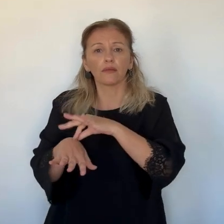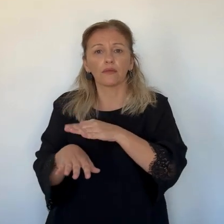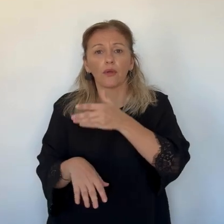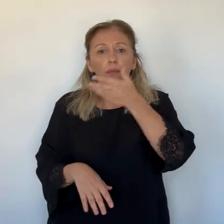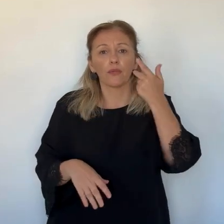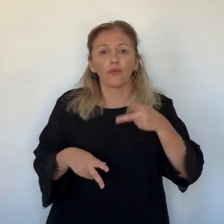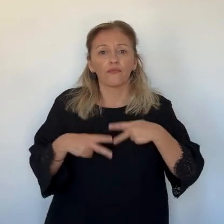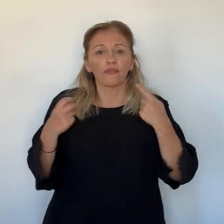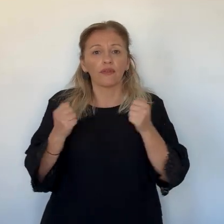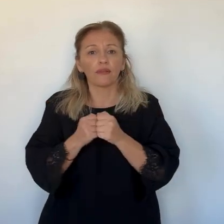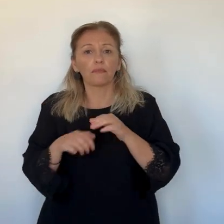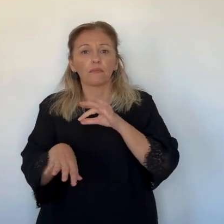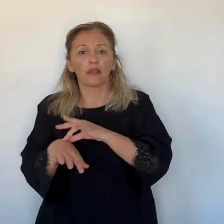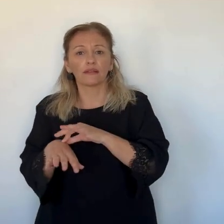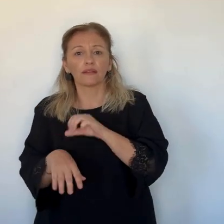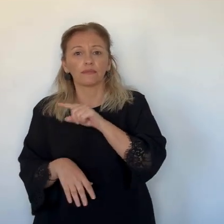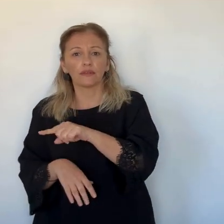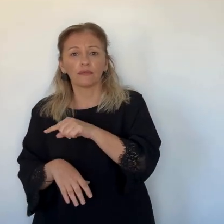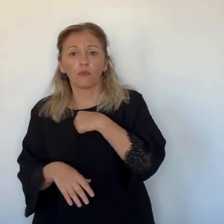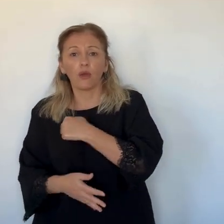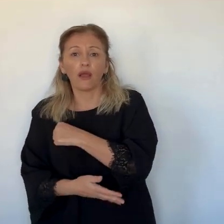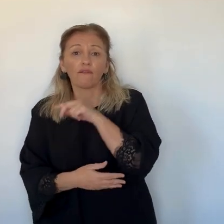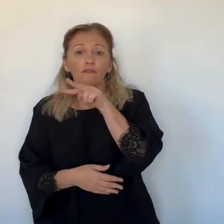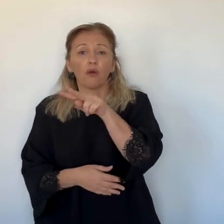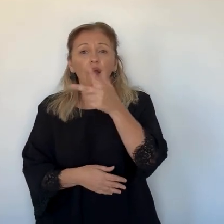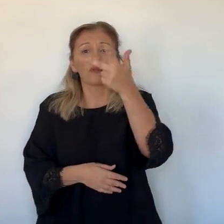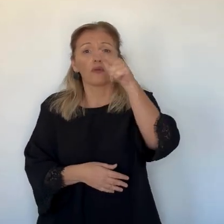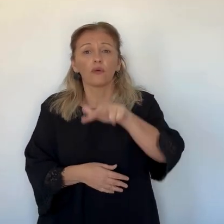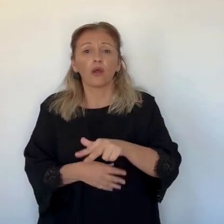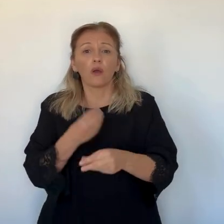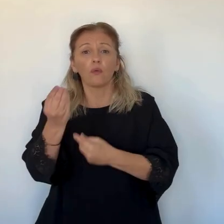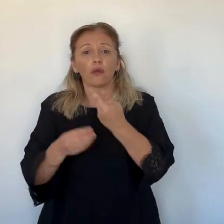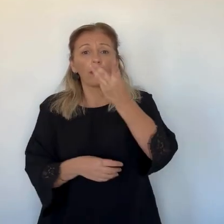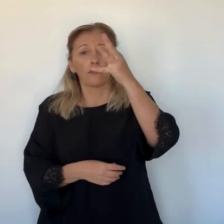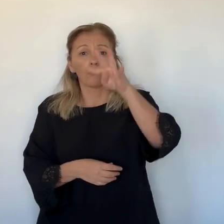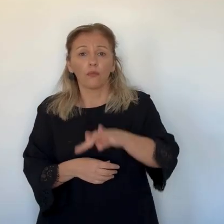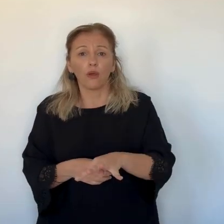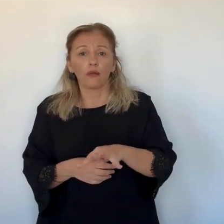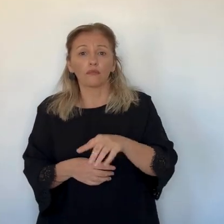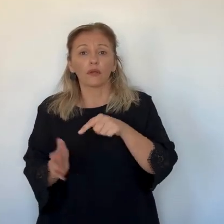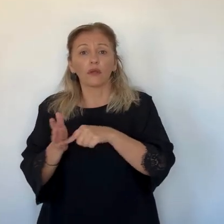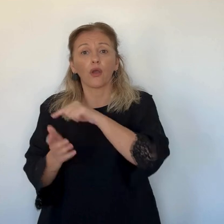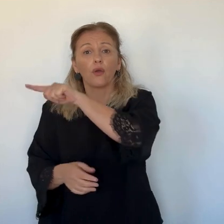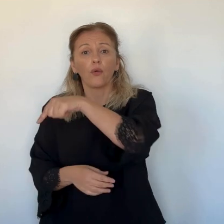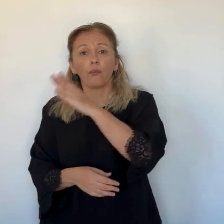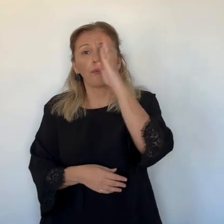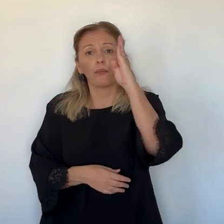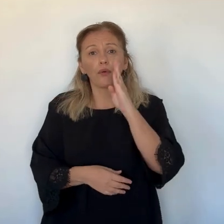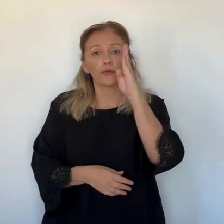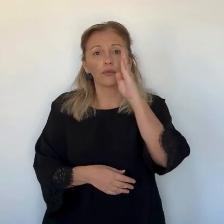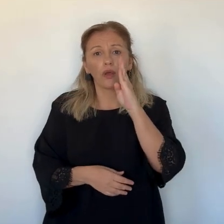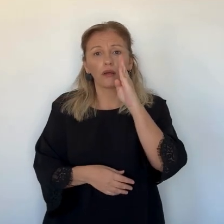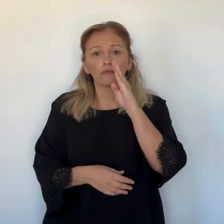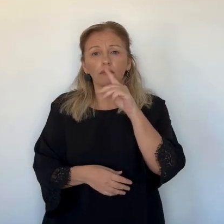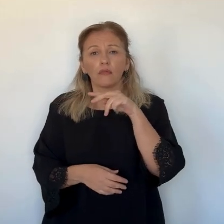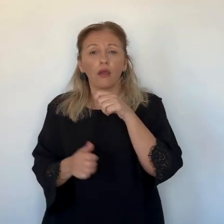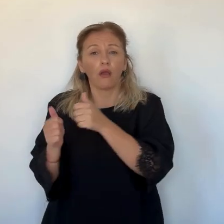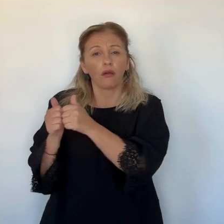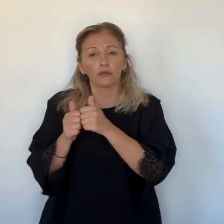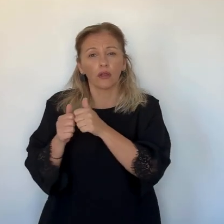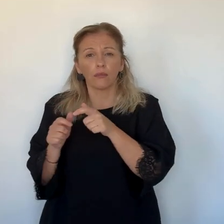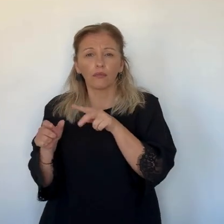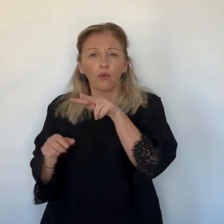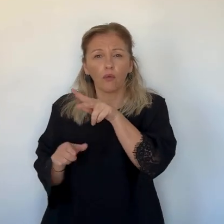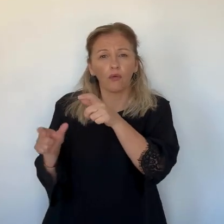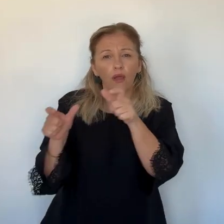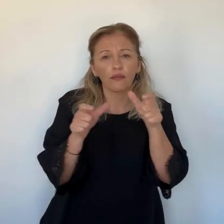diabète type 1, une pathologie due à une anomalie génétique. Sylvain, infirmier, suit l'hygiène de vie de plusieurs patients. On les